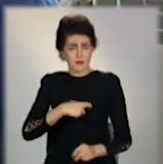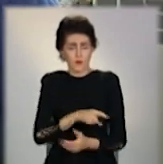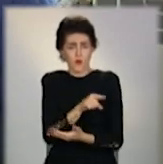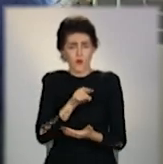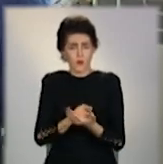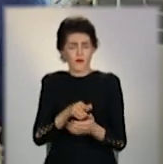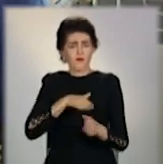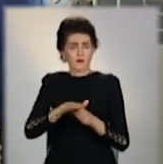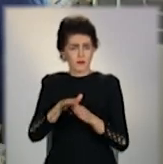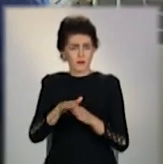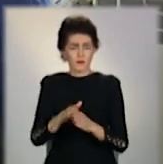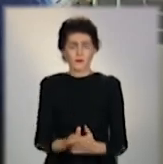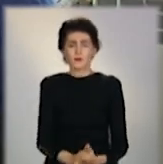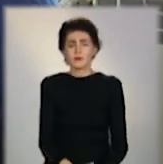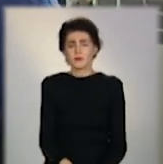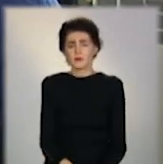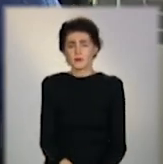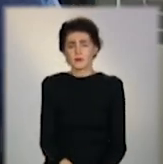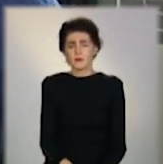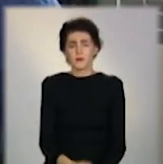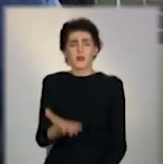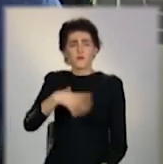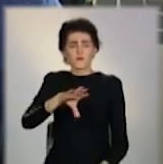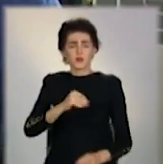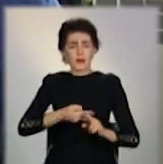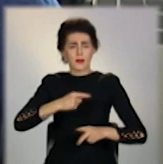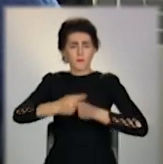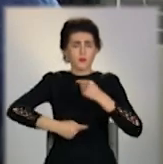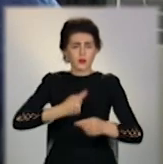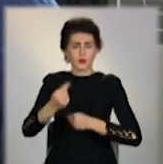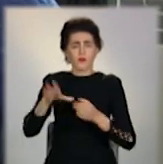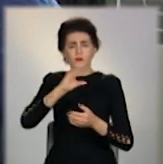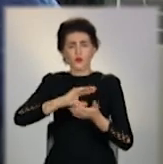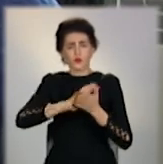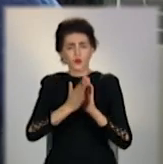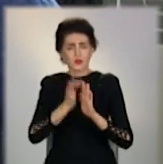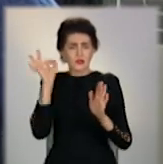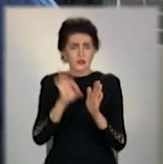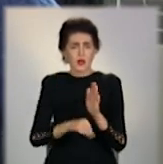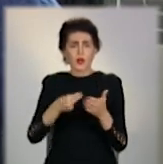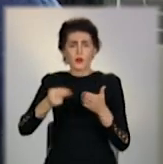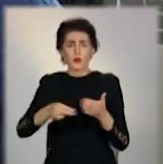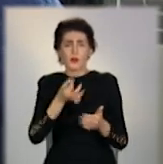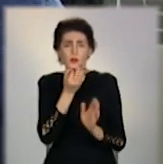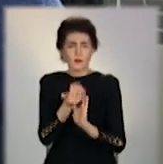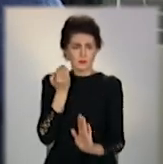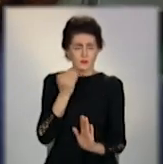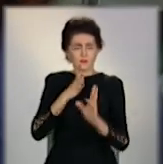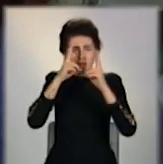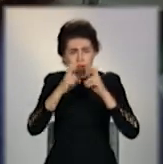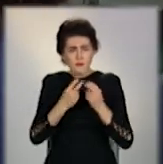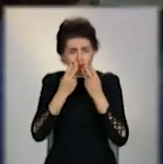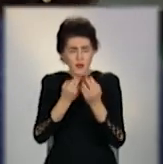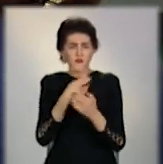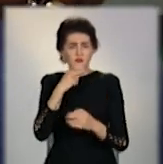його виконання. Всі ці наслідки, всі ці умови необхідно з'ясувати до підписання цього договору.